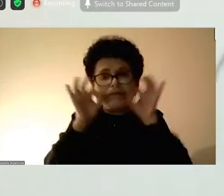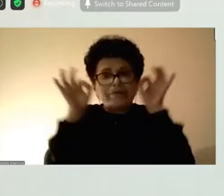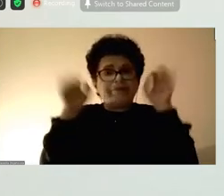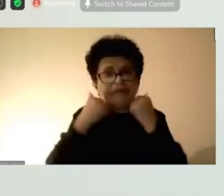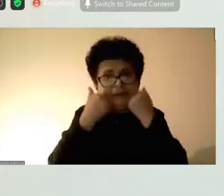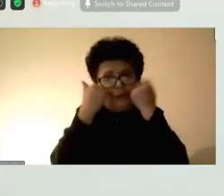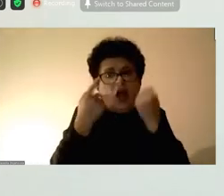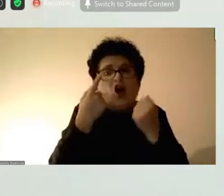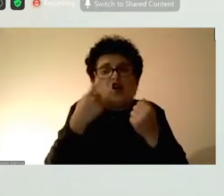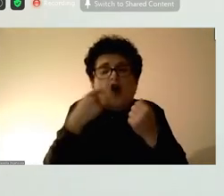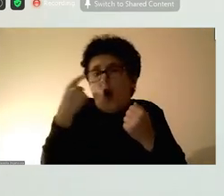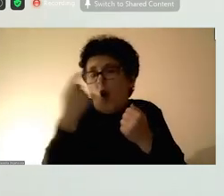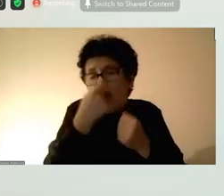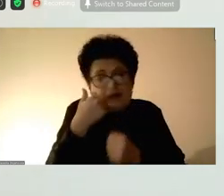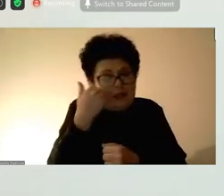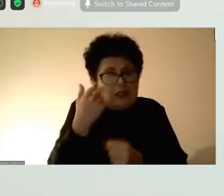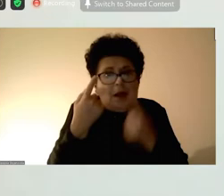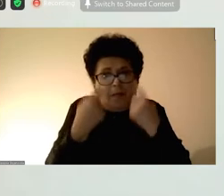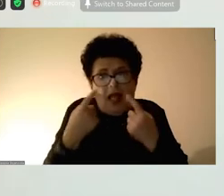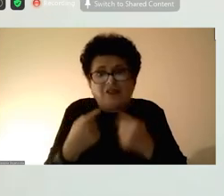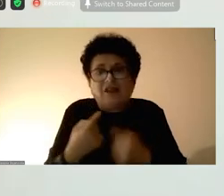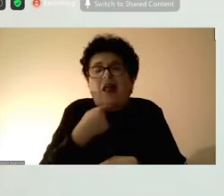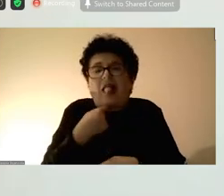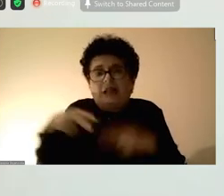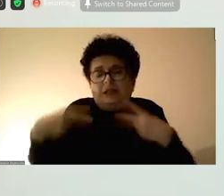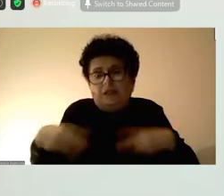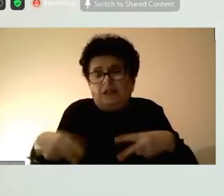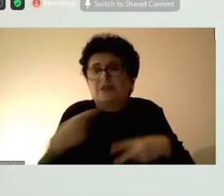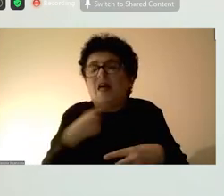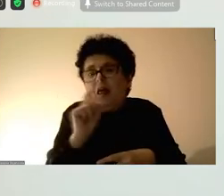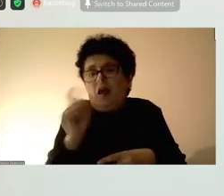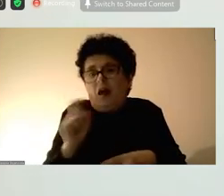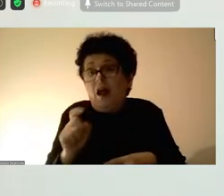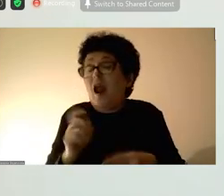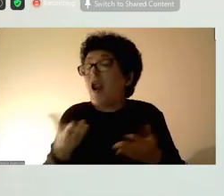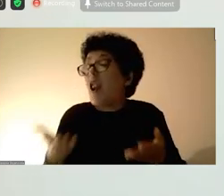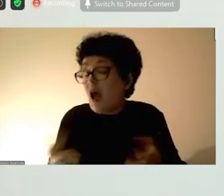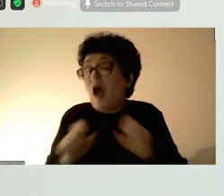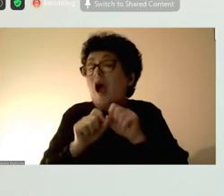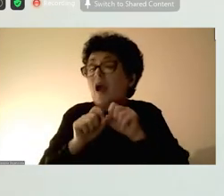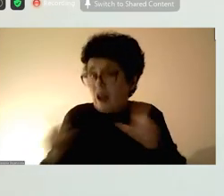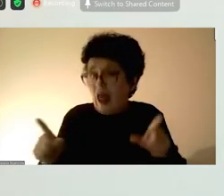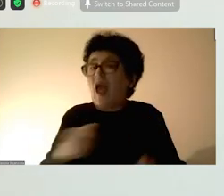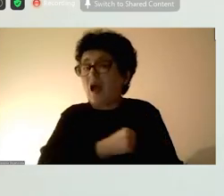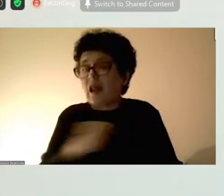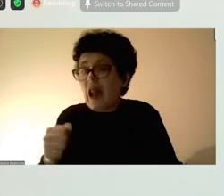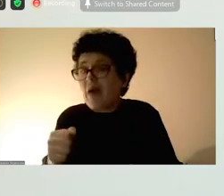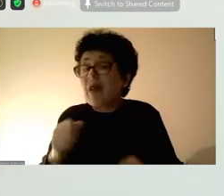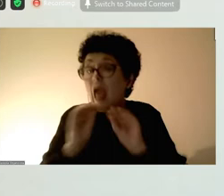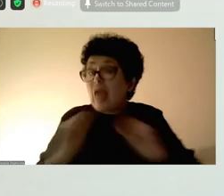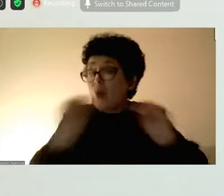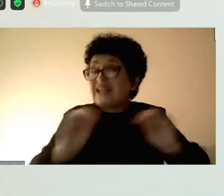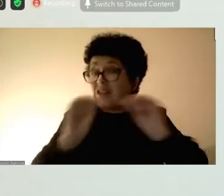во очите, со глаској трепери, но сепак на крај се охрабруваат после едукацијите